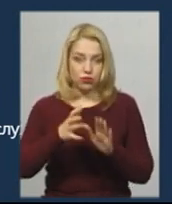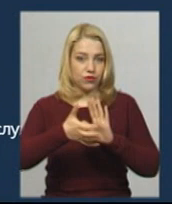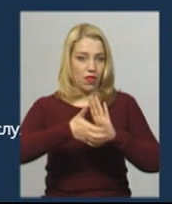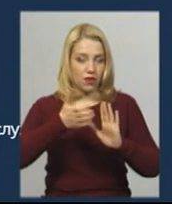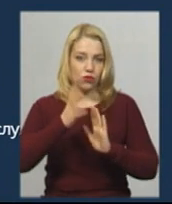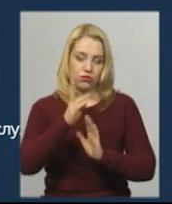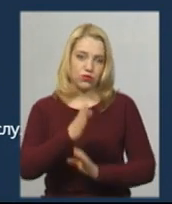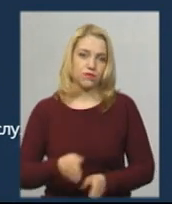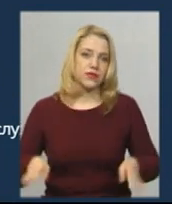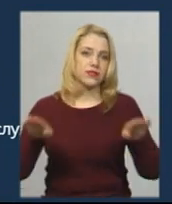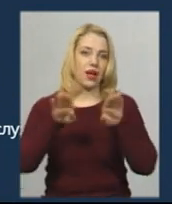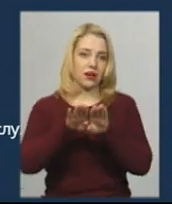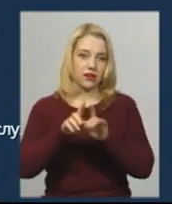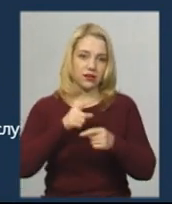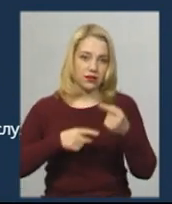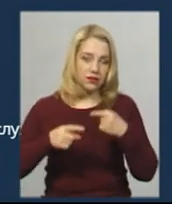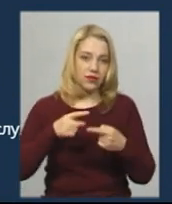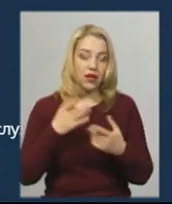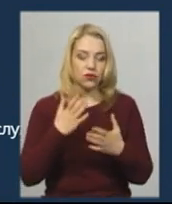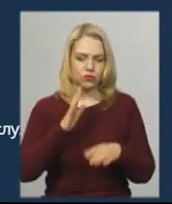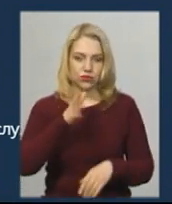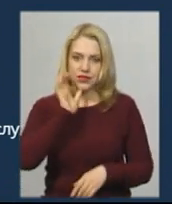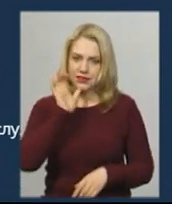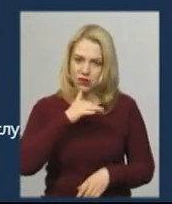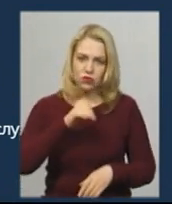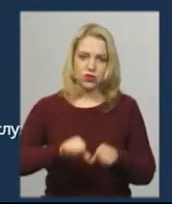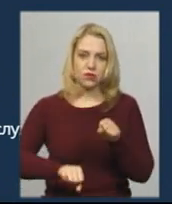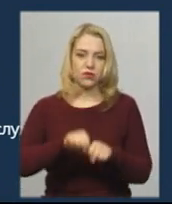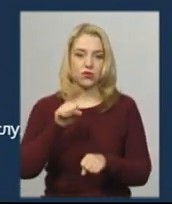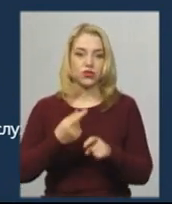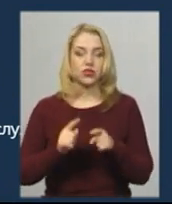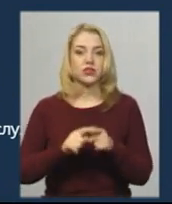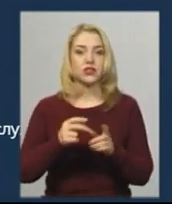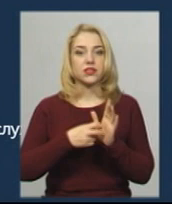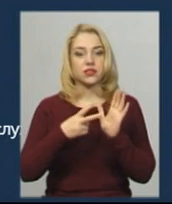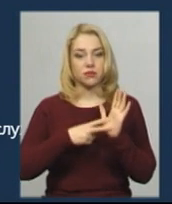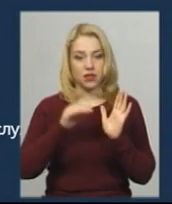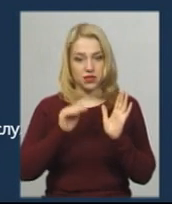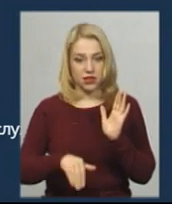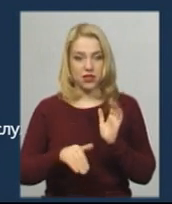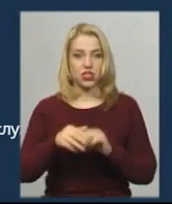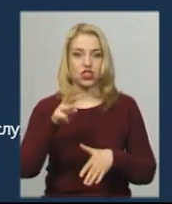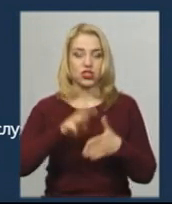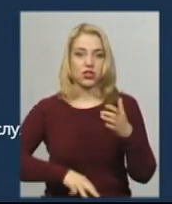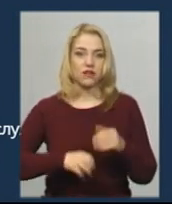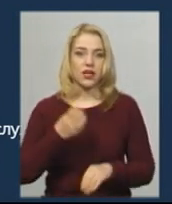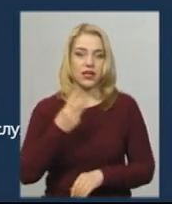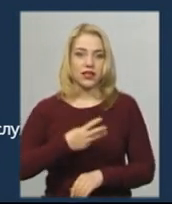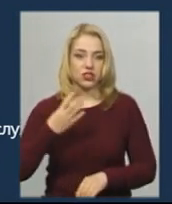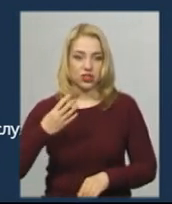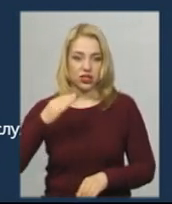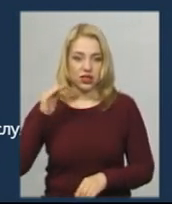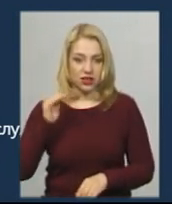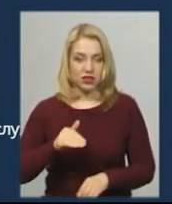ринок буде закритий. Якщо виявляються і серйозні порушення, це 17 тисяч штрафу і 34 тисячі штрафу. В кінці дня